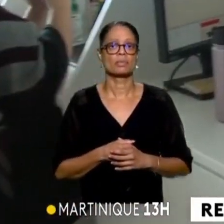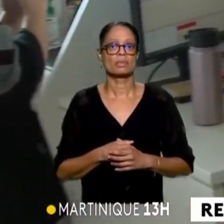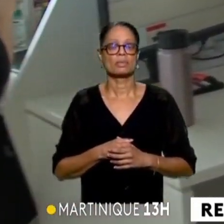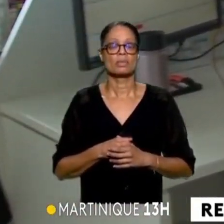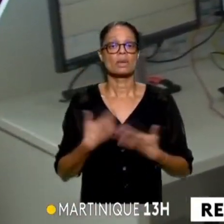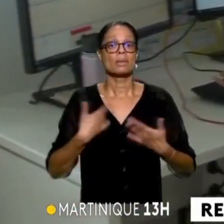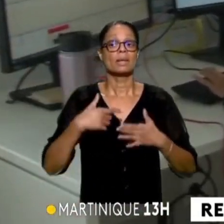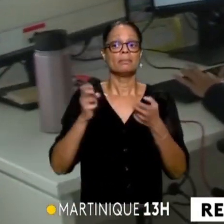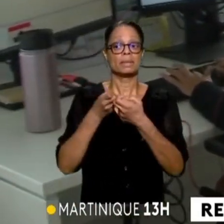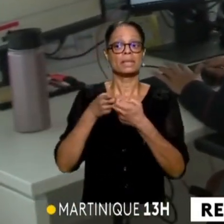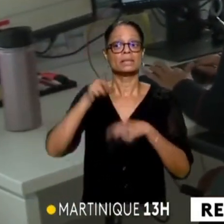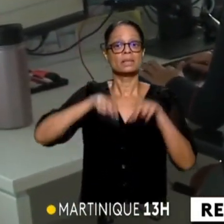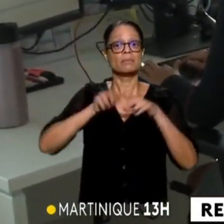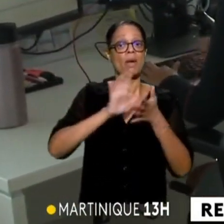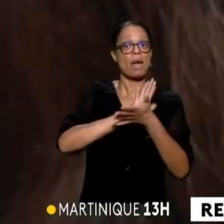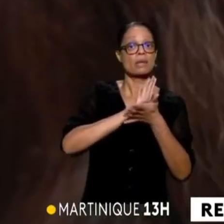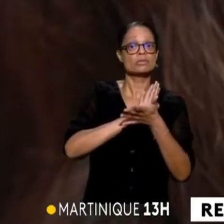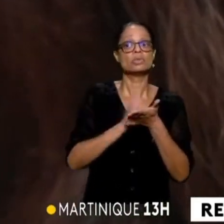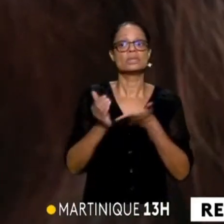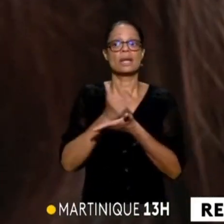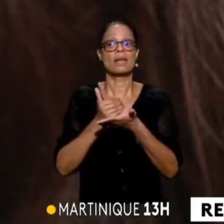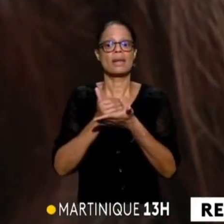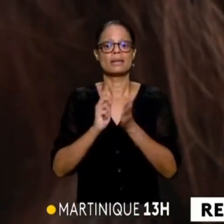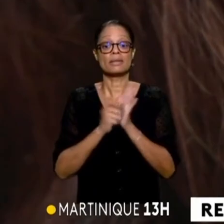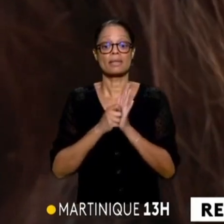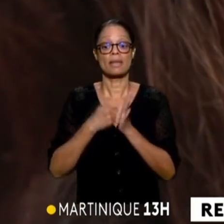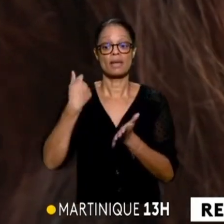dépend de l'âge et du salaire au moment du rachat.